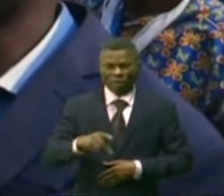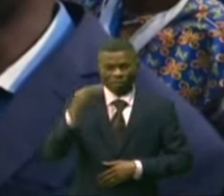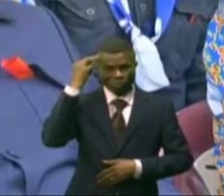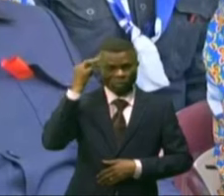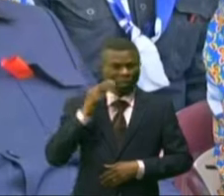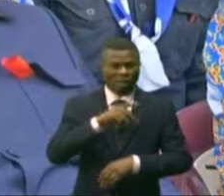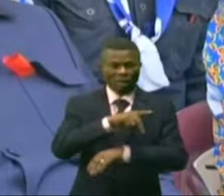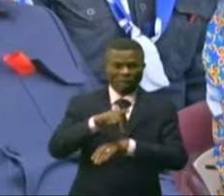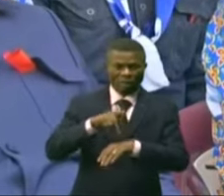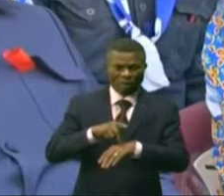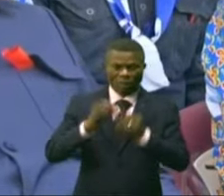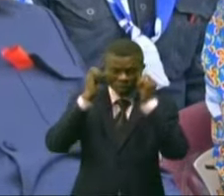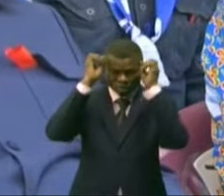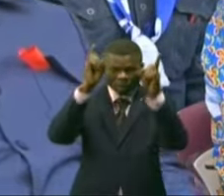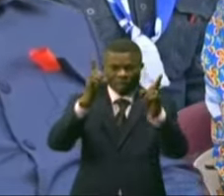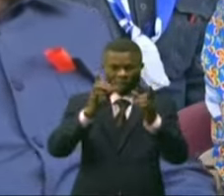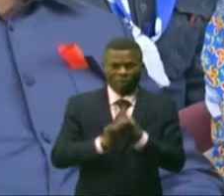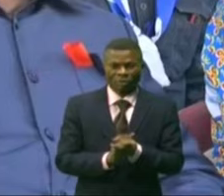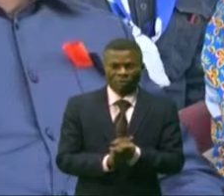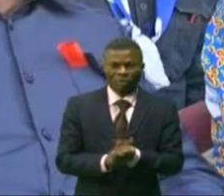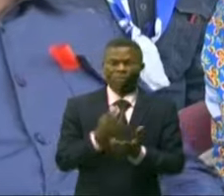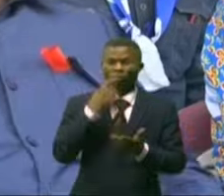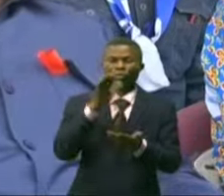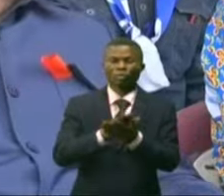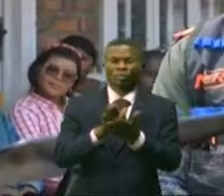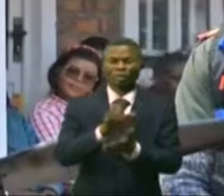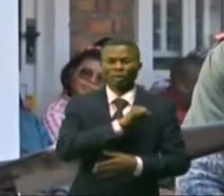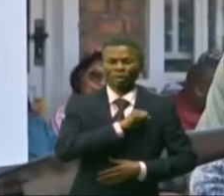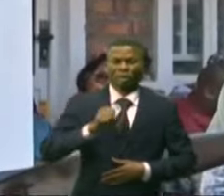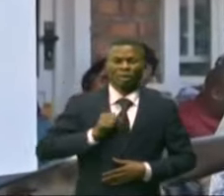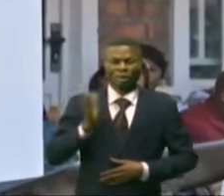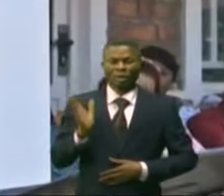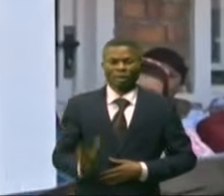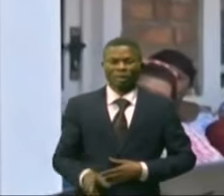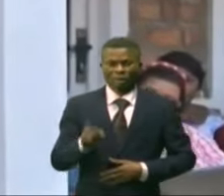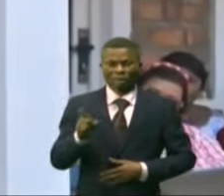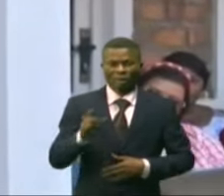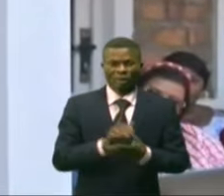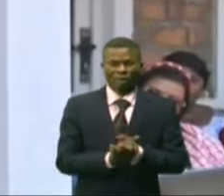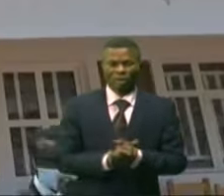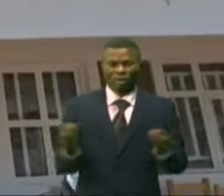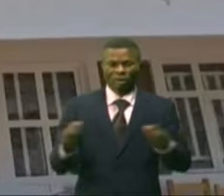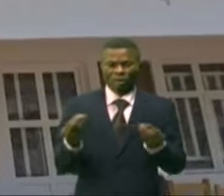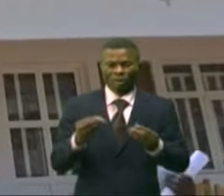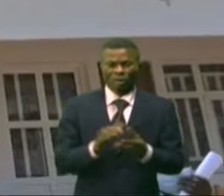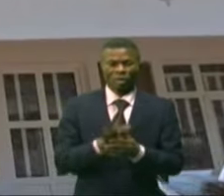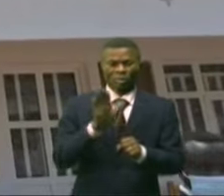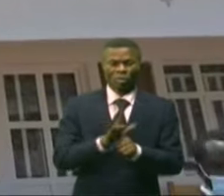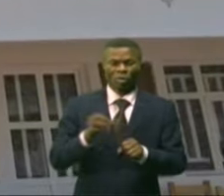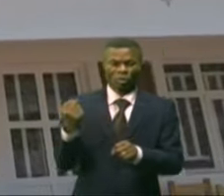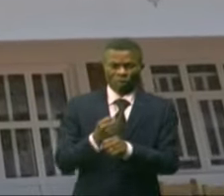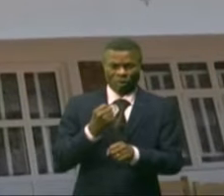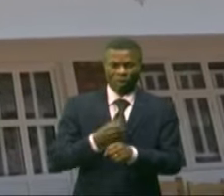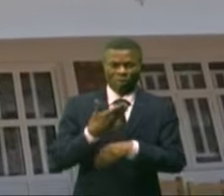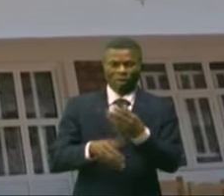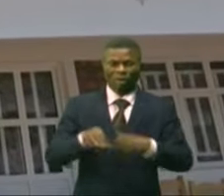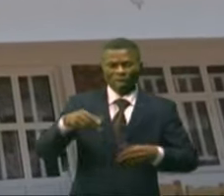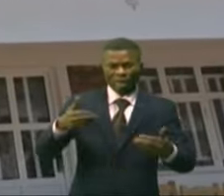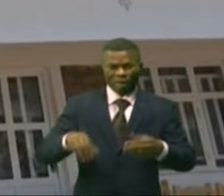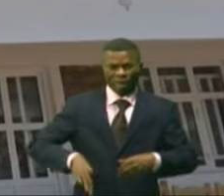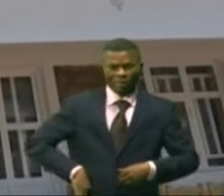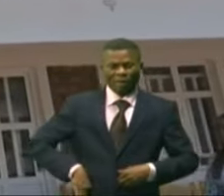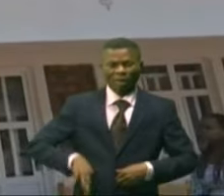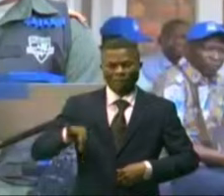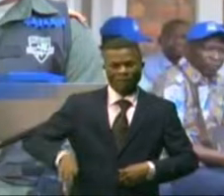provinciale de l'éducation remercie le sénateur Norbert Basenguezi Katintima pour ses multiples œuvres en faveur de la jeunesse.